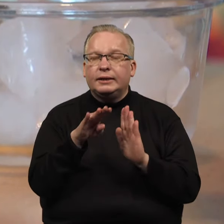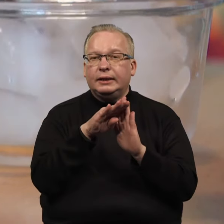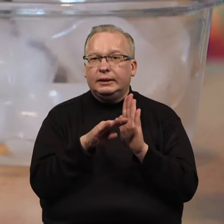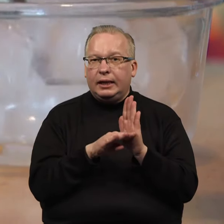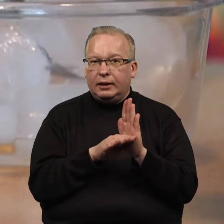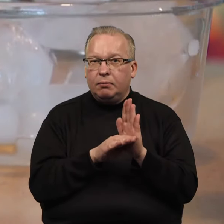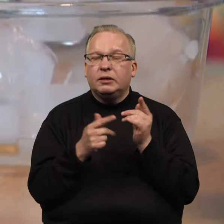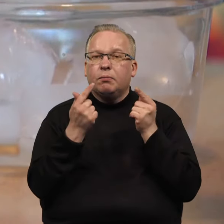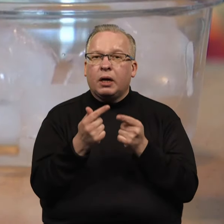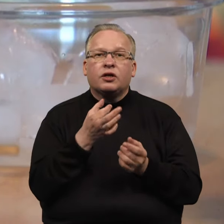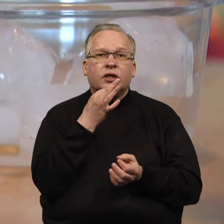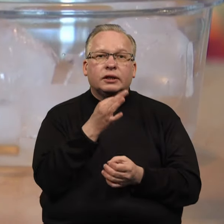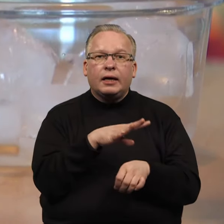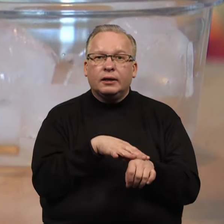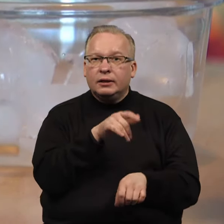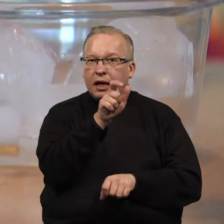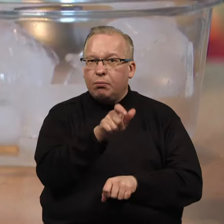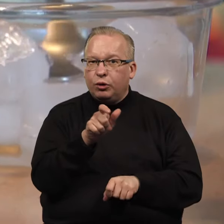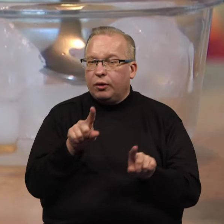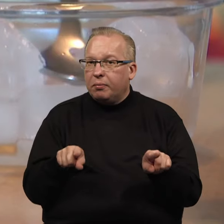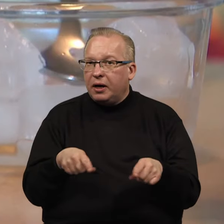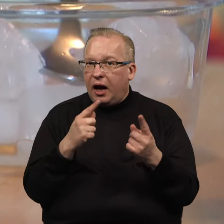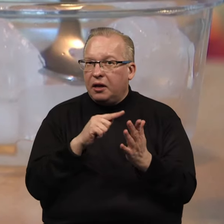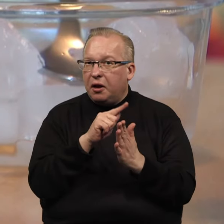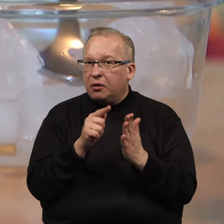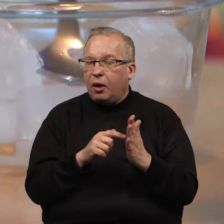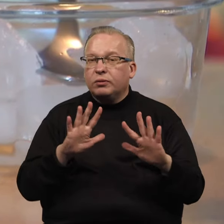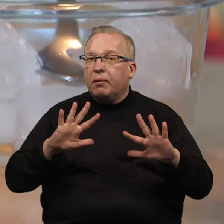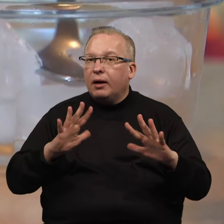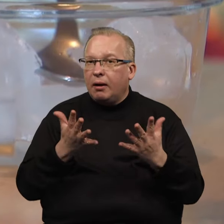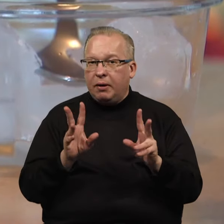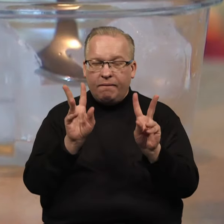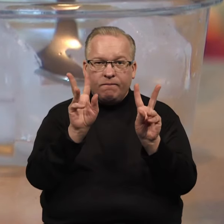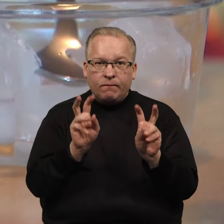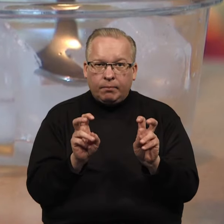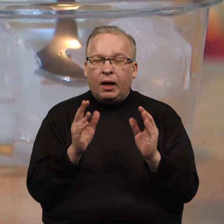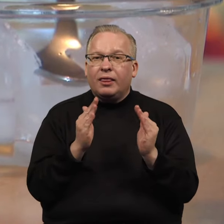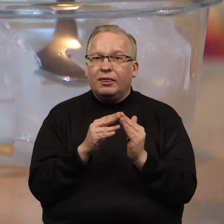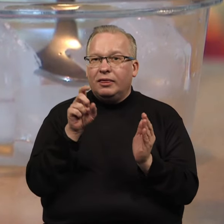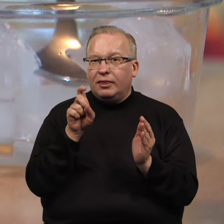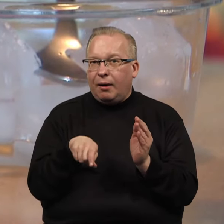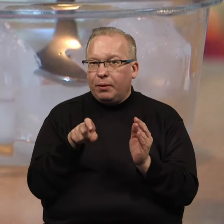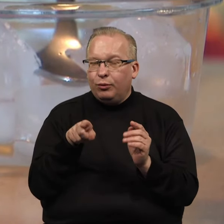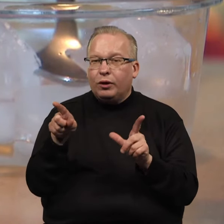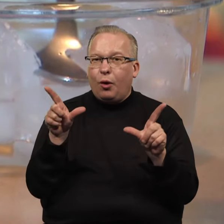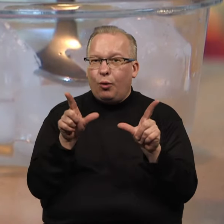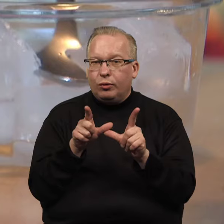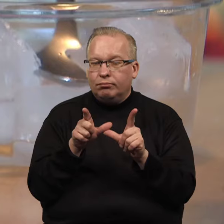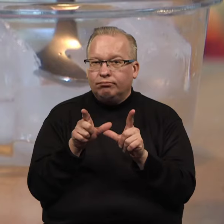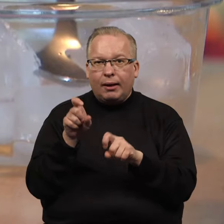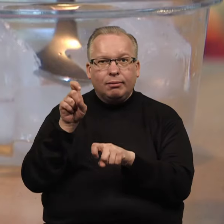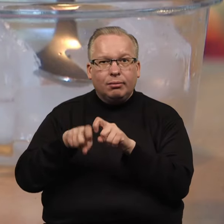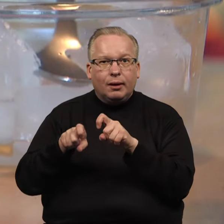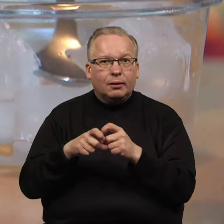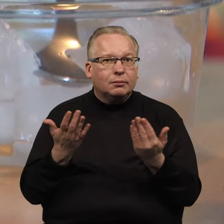įstatymo pataisas pasisakantys Seimo nariai kelia klausimą, kaip bus galima vadinamą ją naminukę gaminančius ūkininkus kontroliuoti.